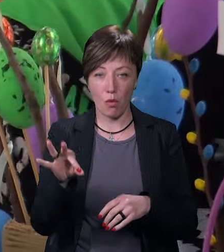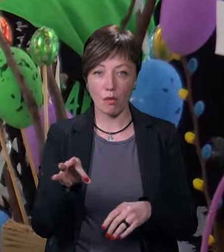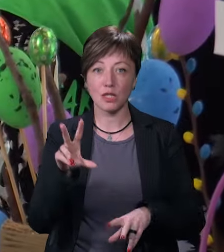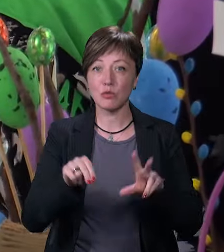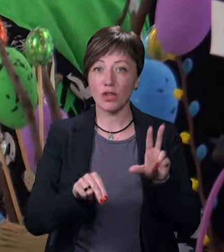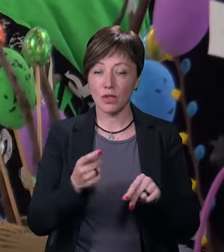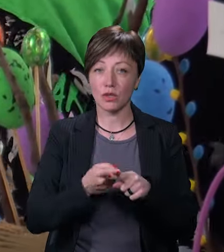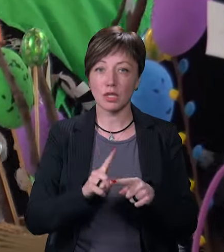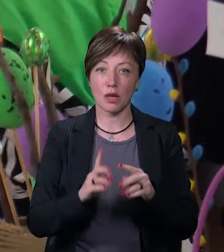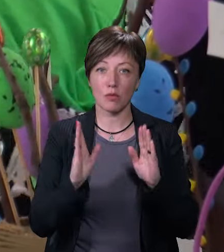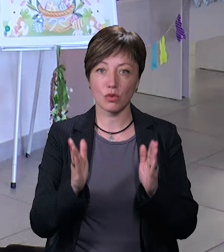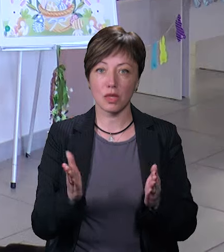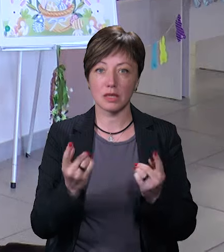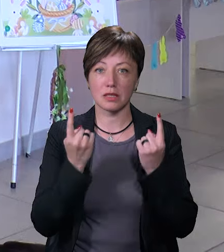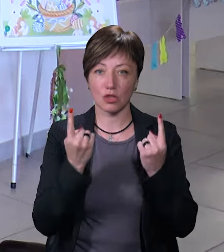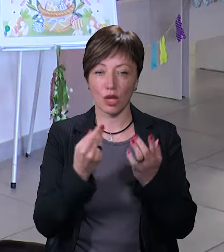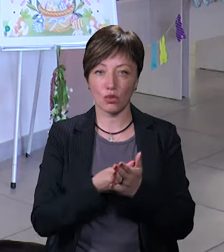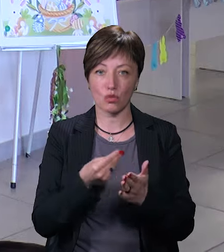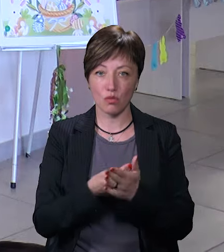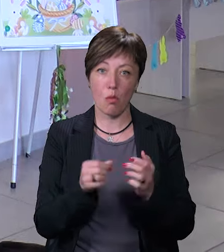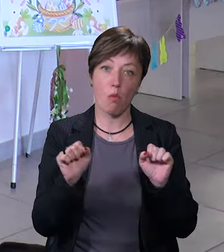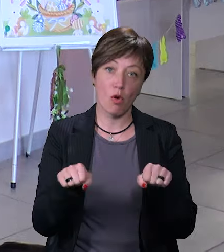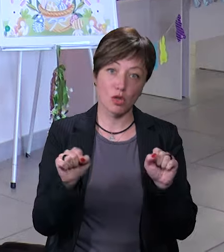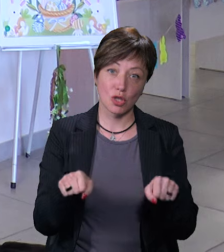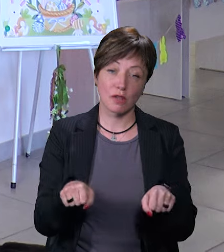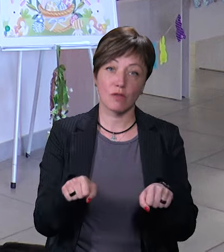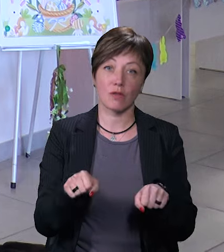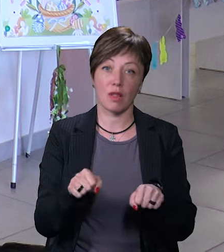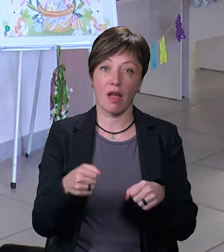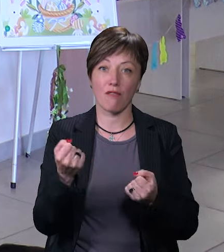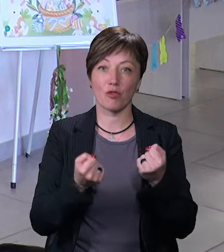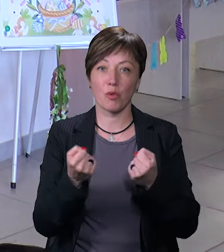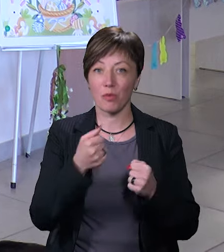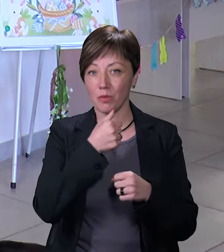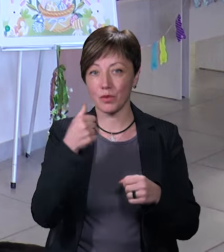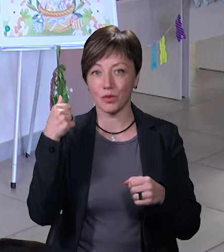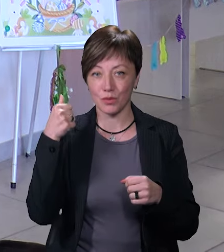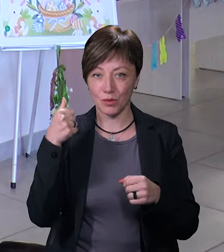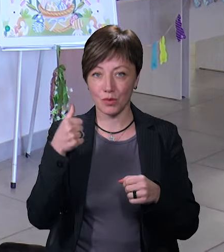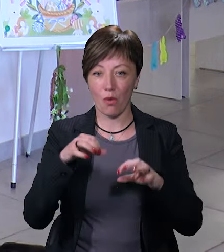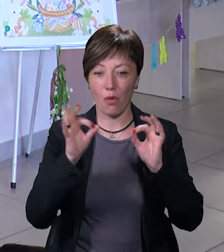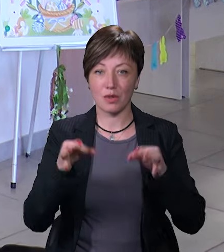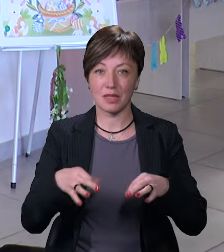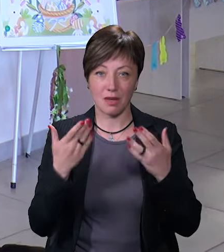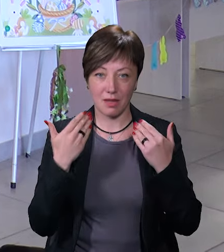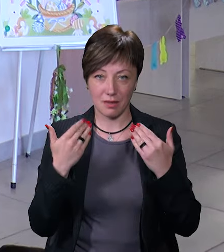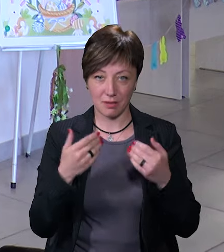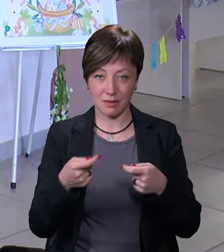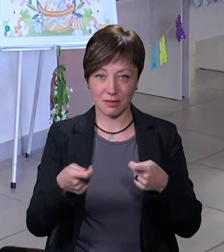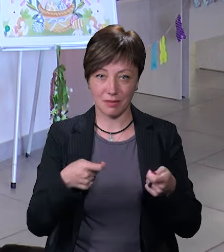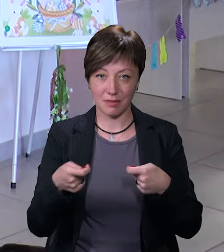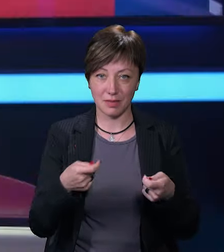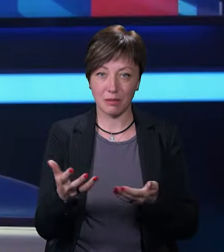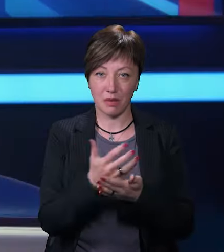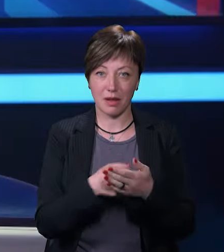сподіваємося, що це буде досить така значна сума і, можливо, ми навіть зможемо і на автомобіль, як ми це зробили під час осінніх наших ярмарок,